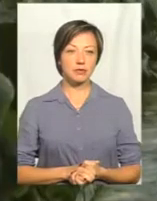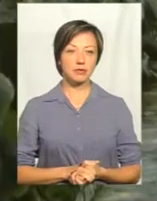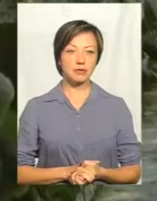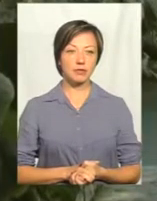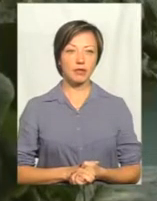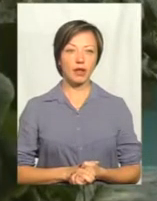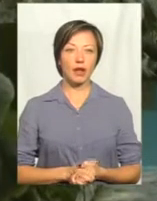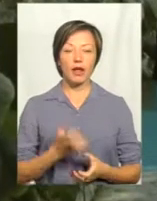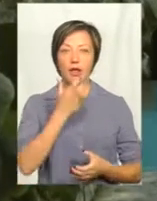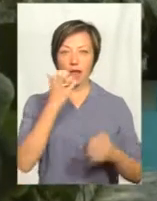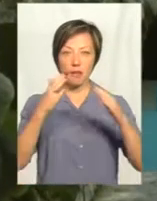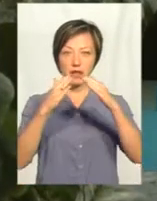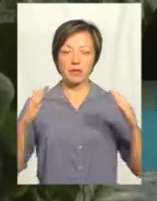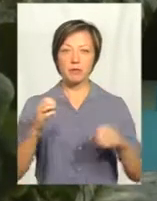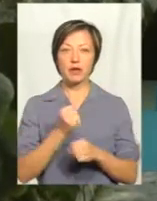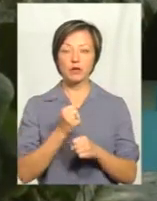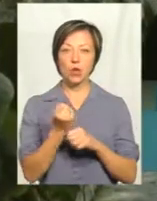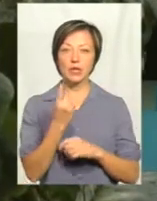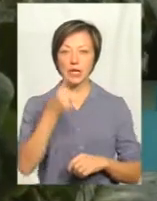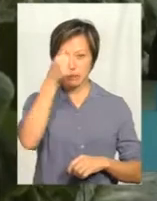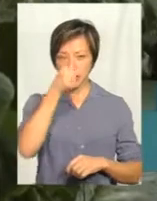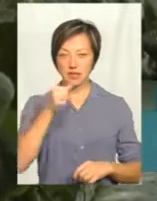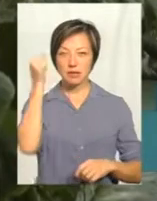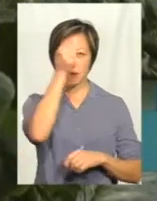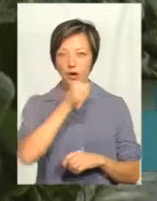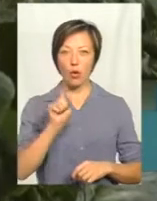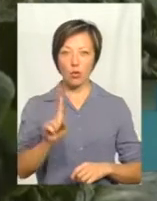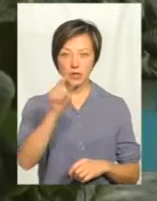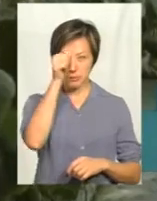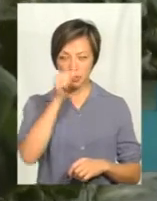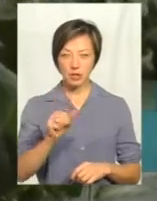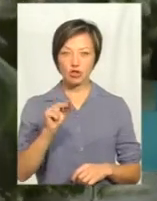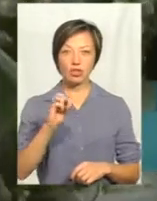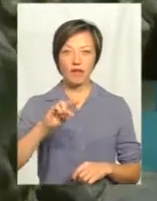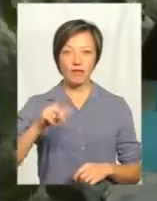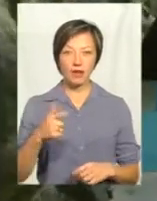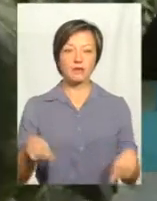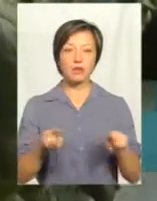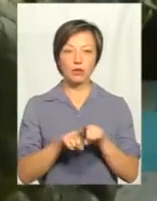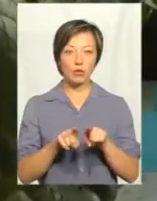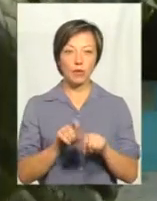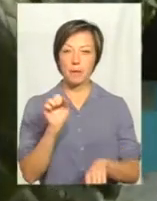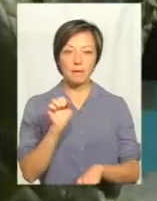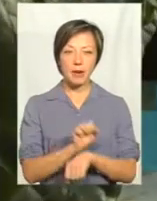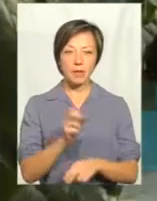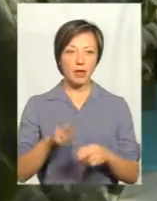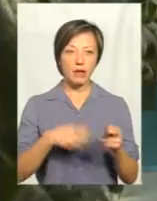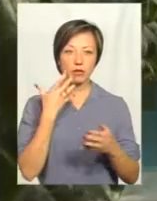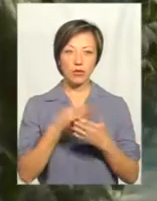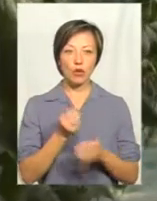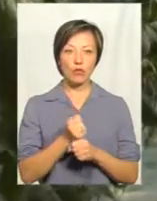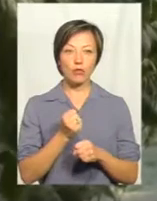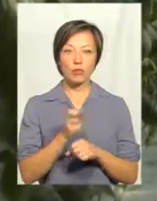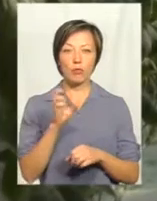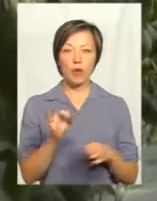Теплиці працюють 11 місяців у рік, але навіть в той один місяць червень теплиці все одно не припиняють своєї роботи, тому що